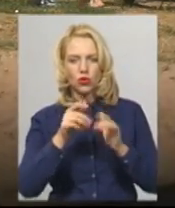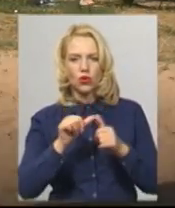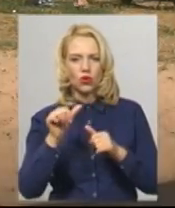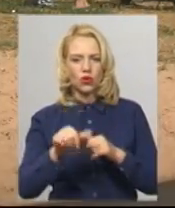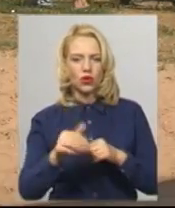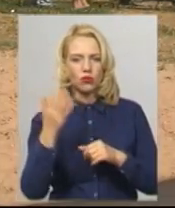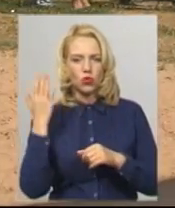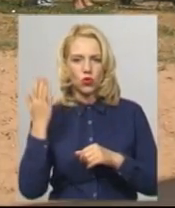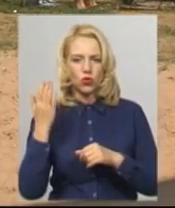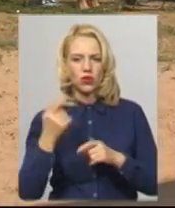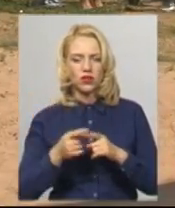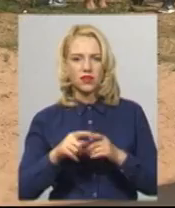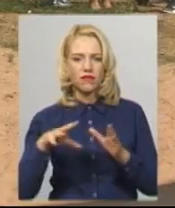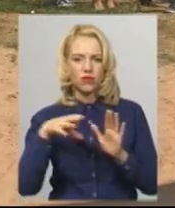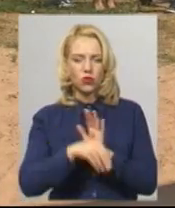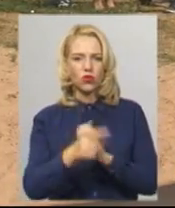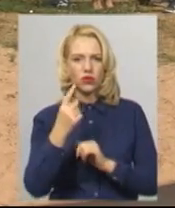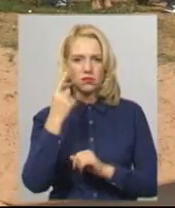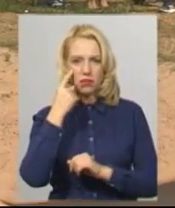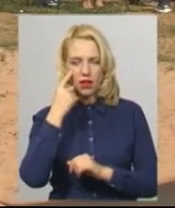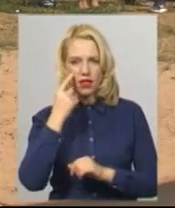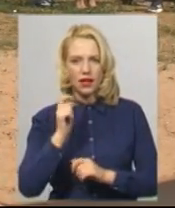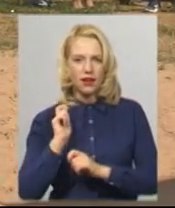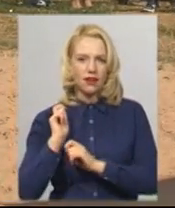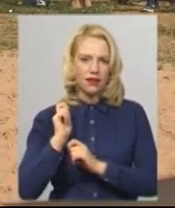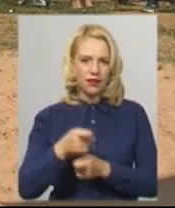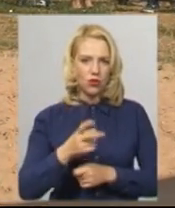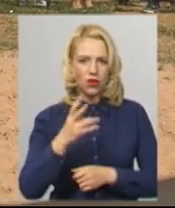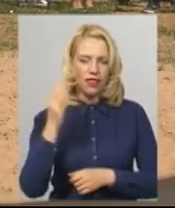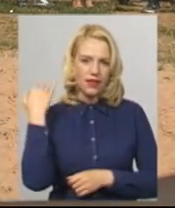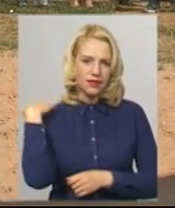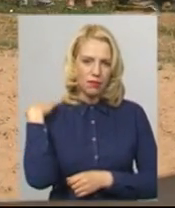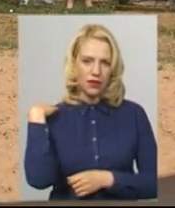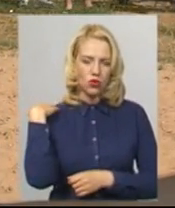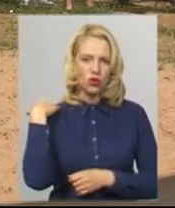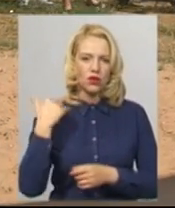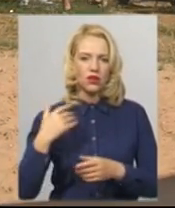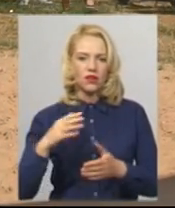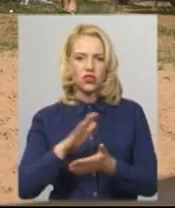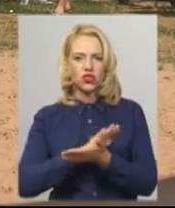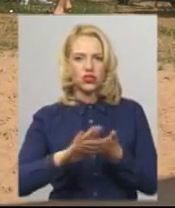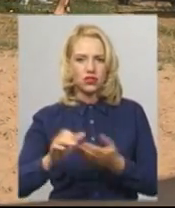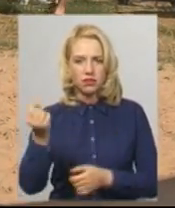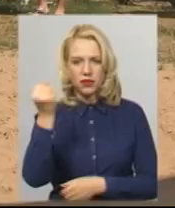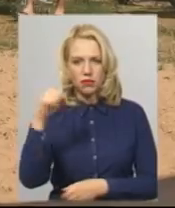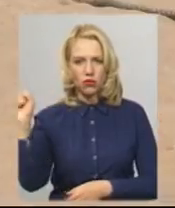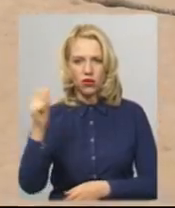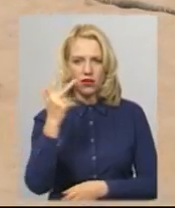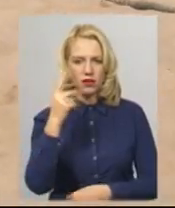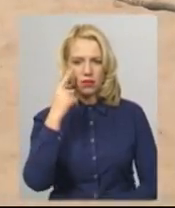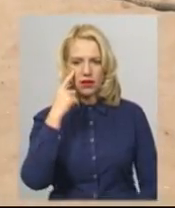Це рахується один бал, і кидок на спину оцінюється чистою перемогою – три